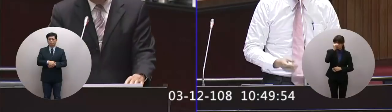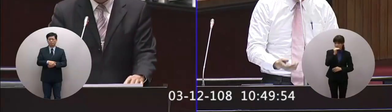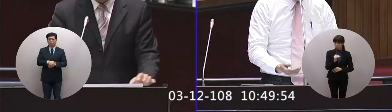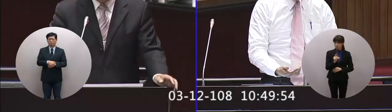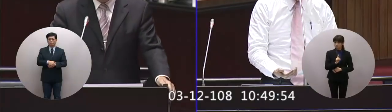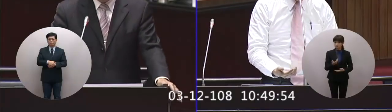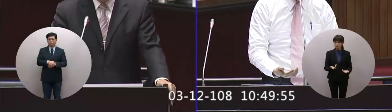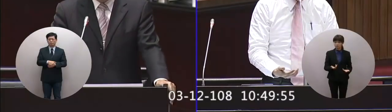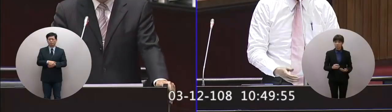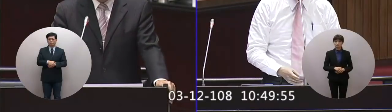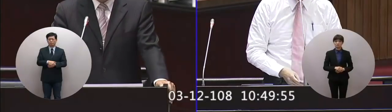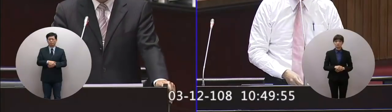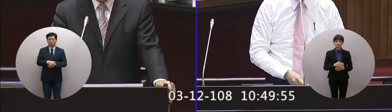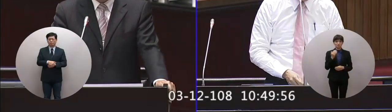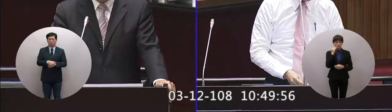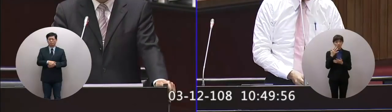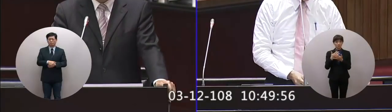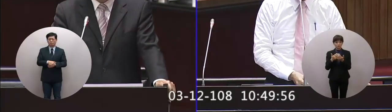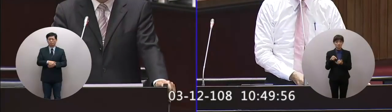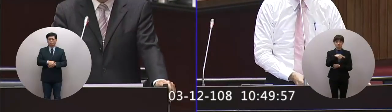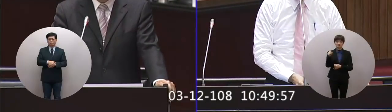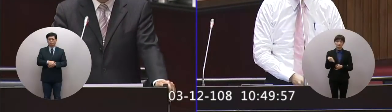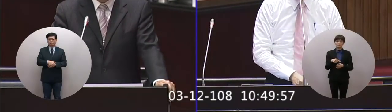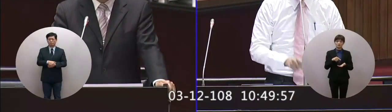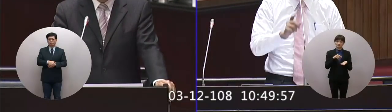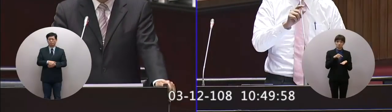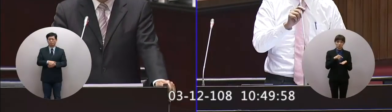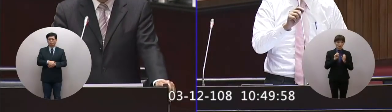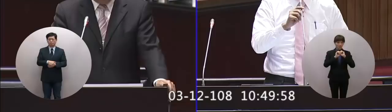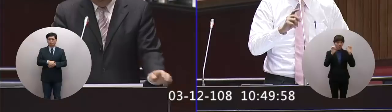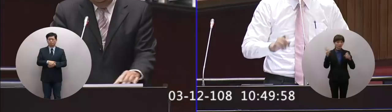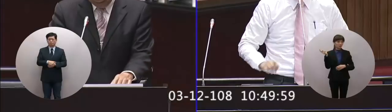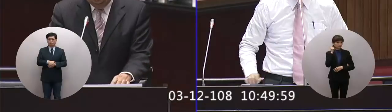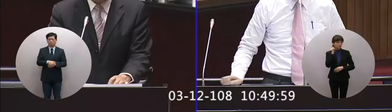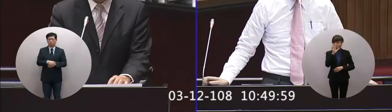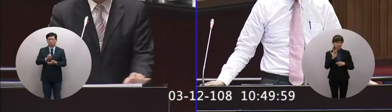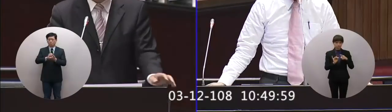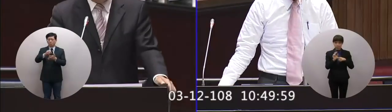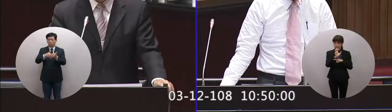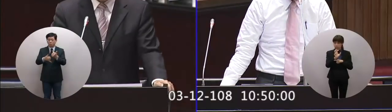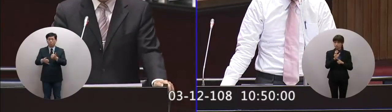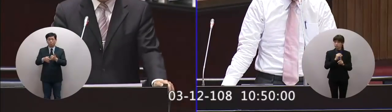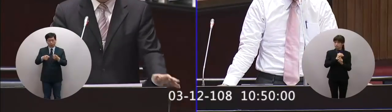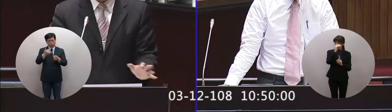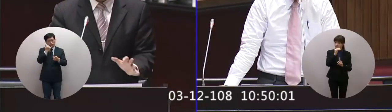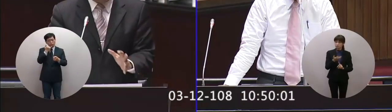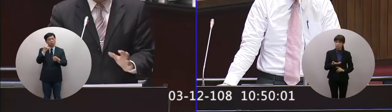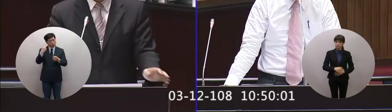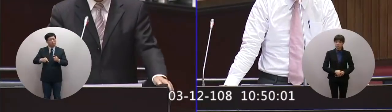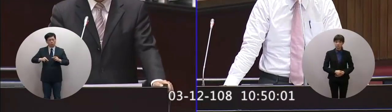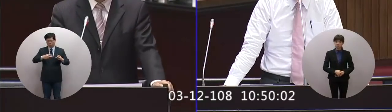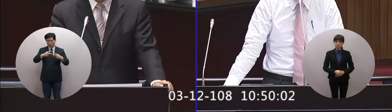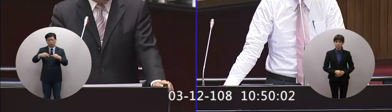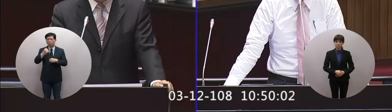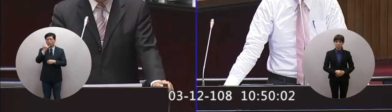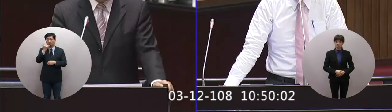他們他們只要接收到這個訊息百分之八十喔高嗎跟委員報告這個也許可以再